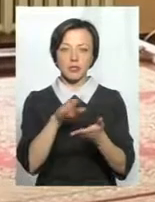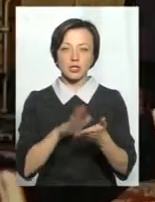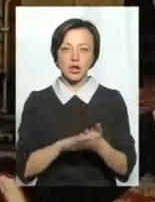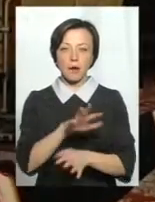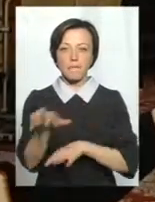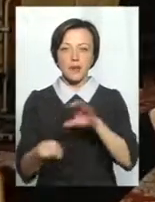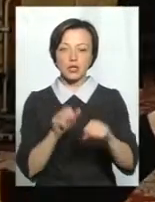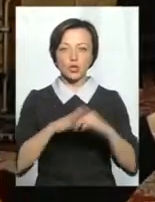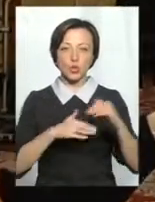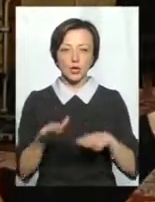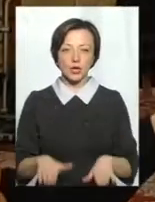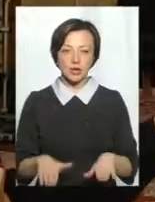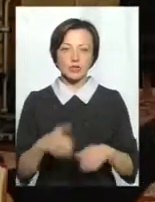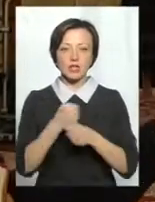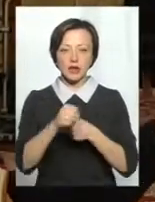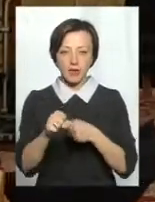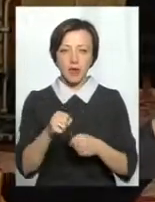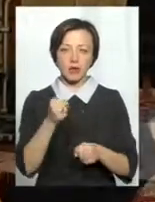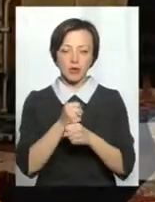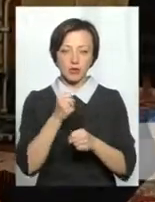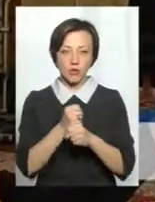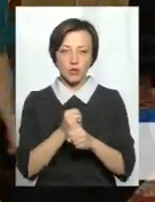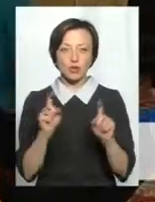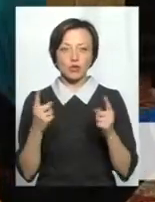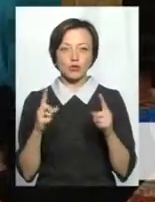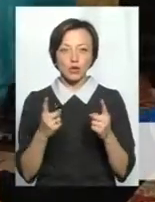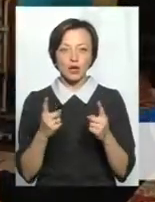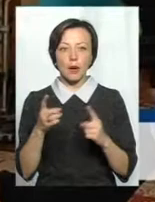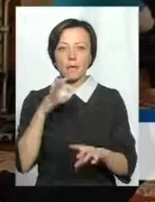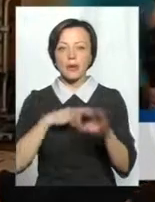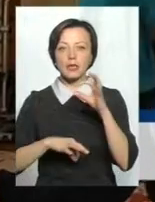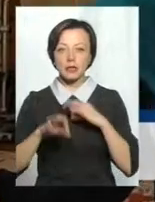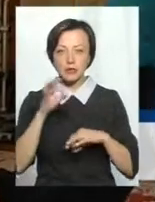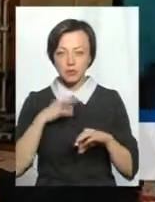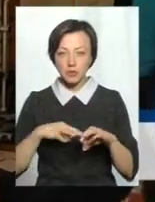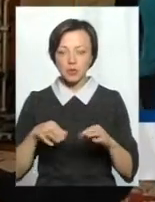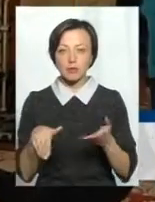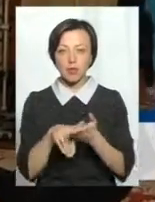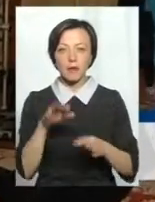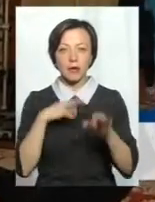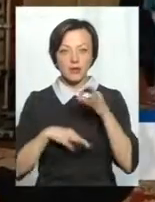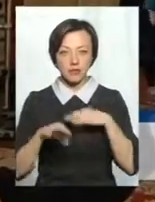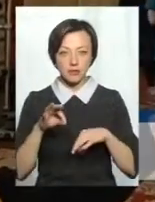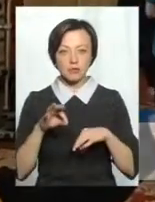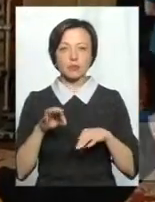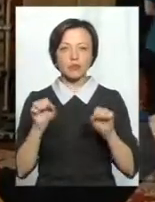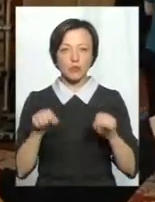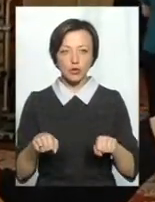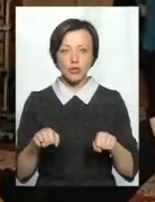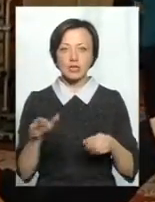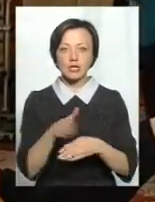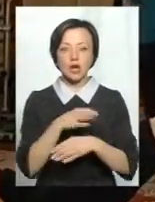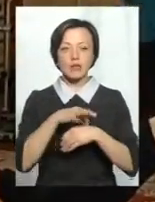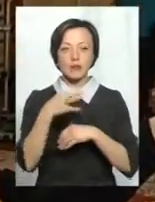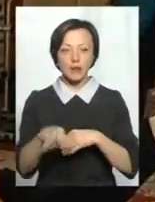ніг. Своєдним чином заставляємо їх до праці, бо за допомогою медикаментів ми можемо зняти